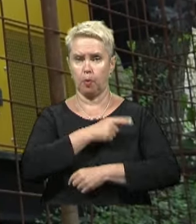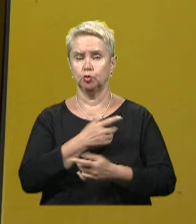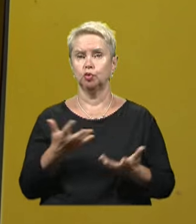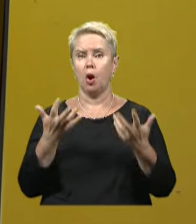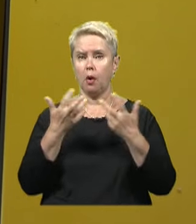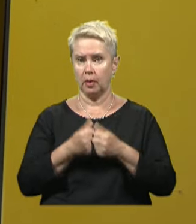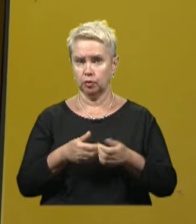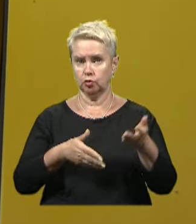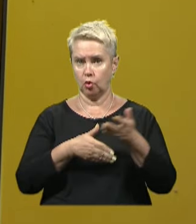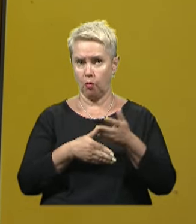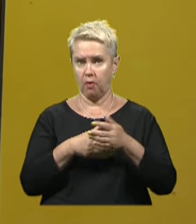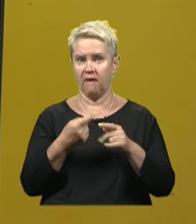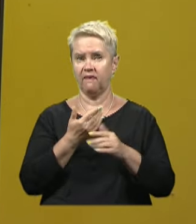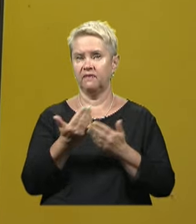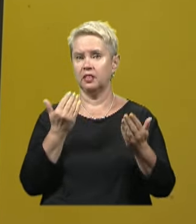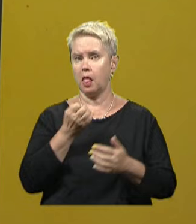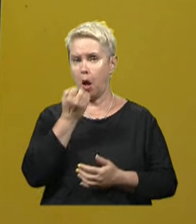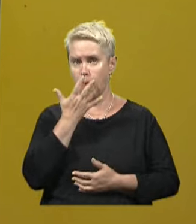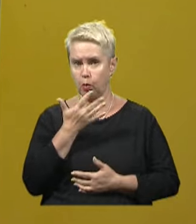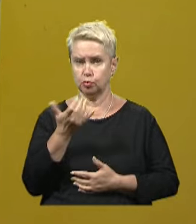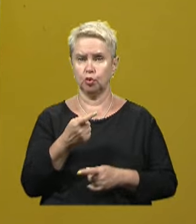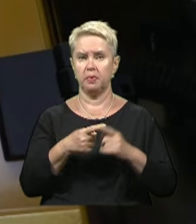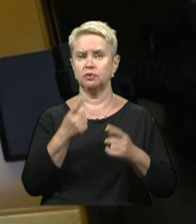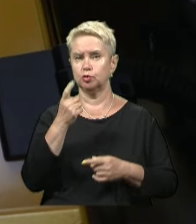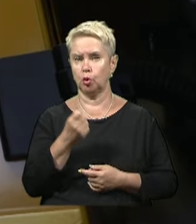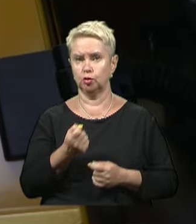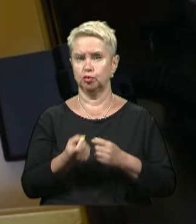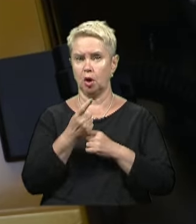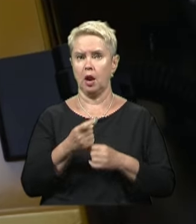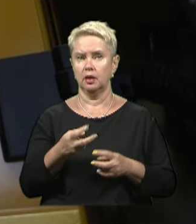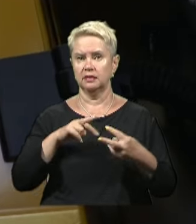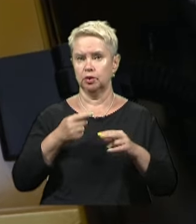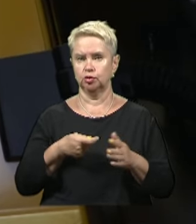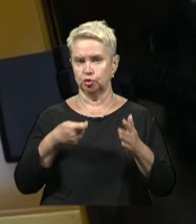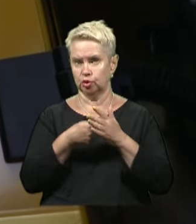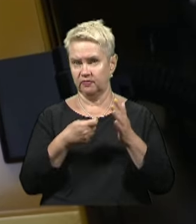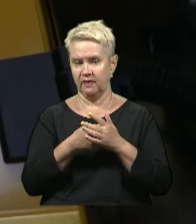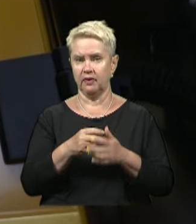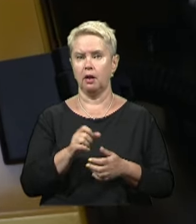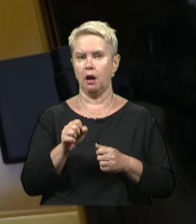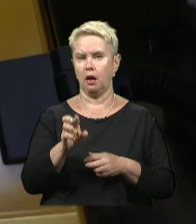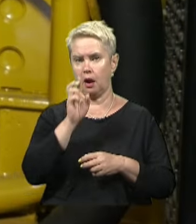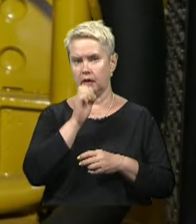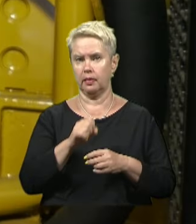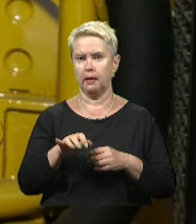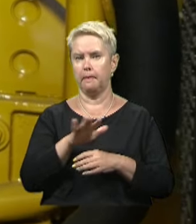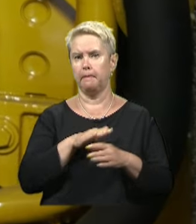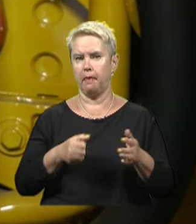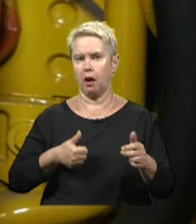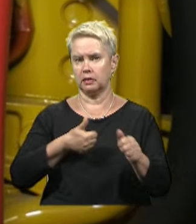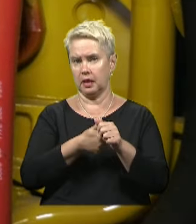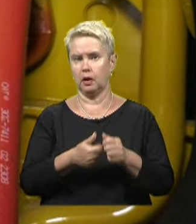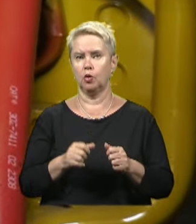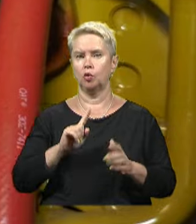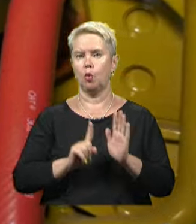обладнання, допомога від Японії. Ще майже півтори сотні джерел альтернативного живлення від країни-партнера планують встановити до